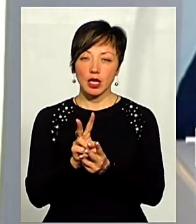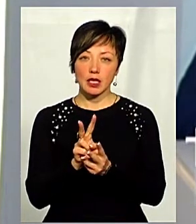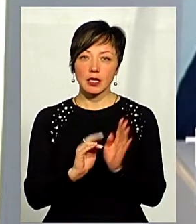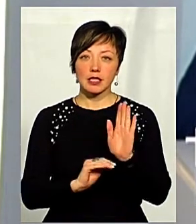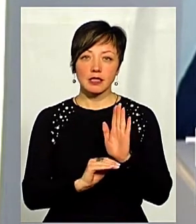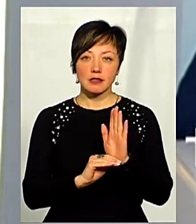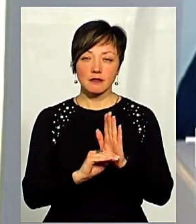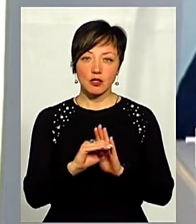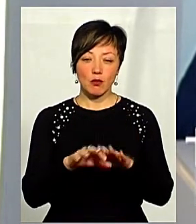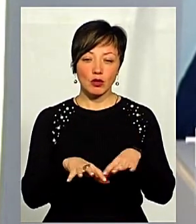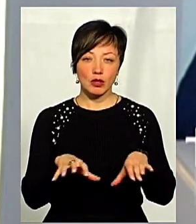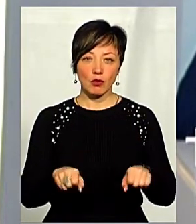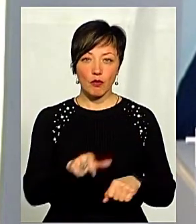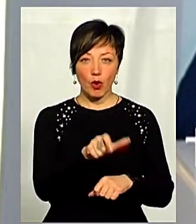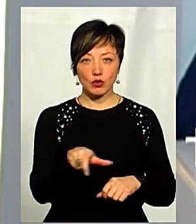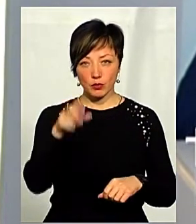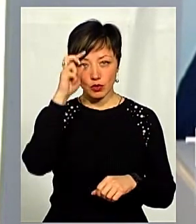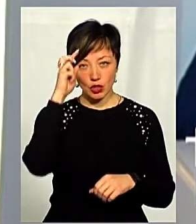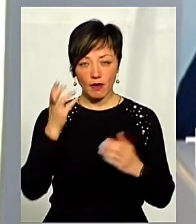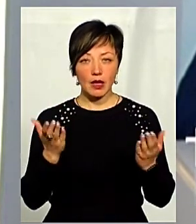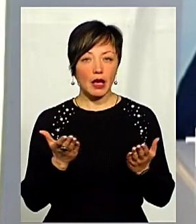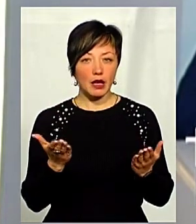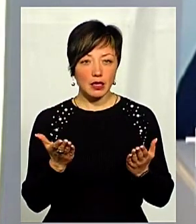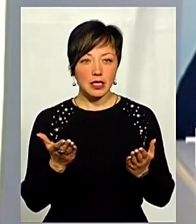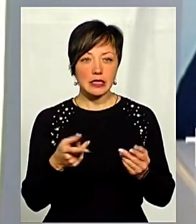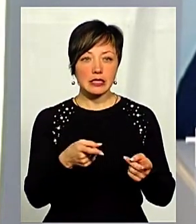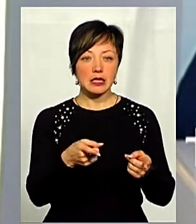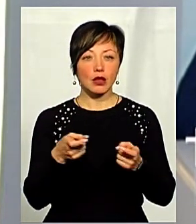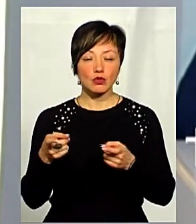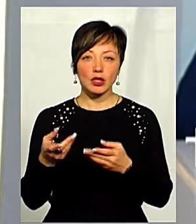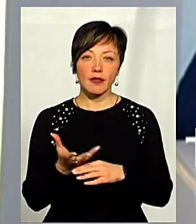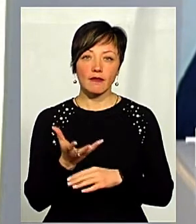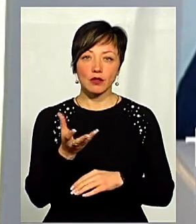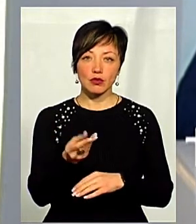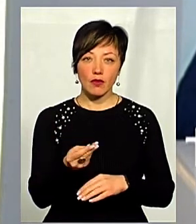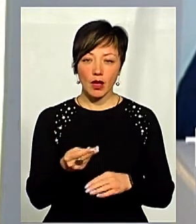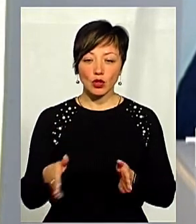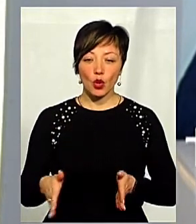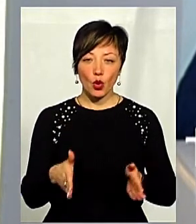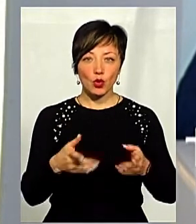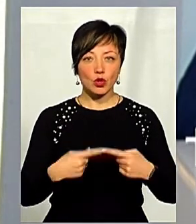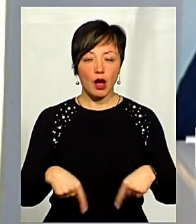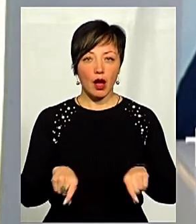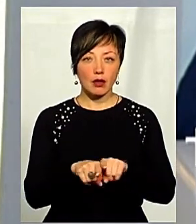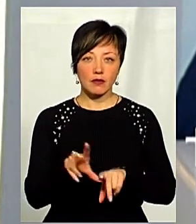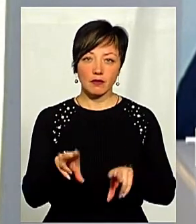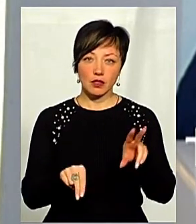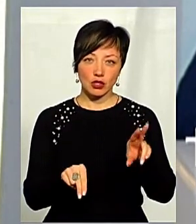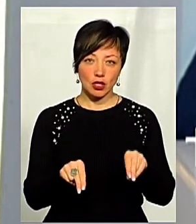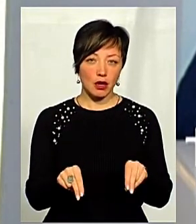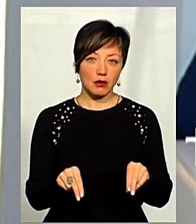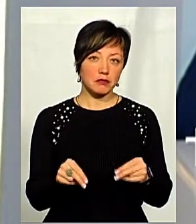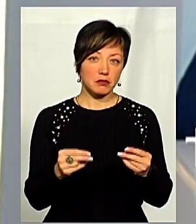вищими посадовими особами держави, які залучили на фінансування дорожньої галузі в області, я вважаю,